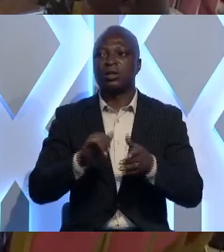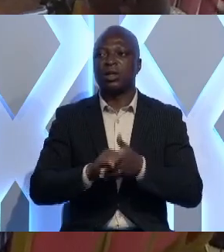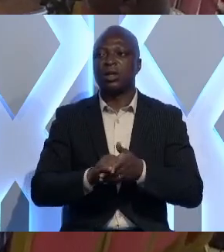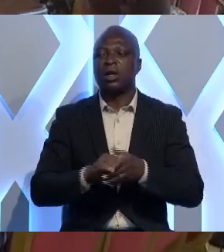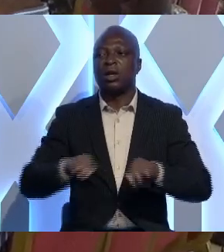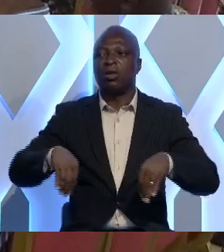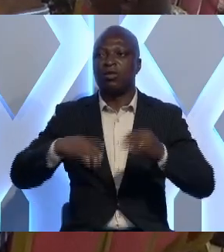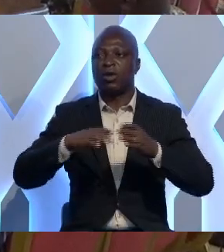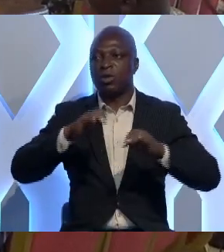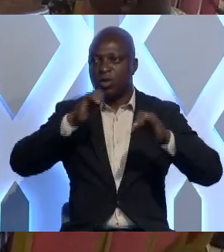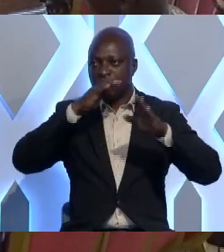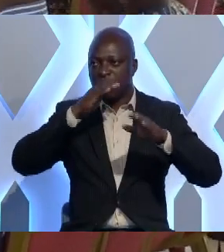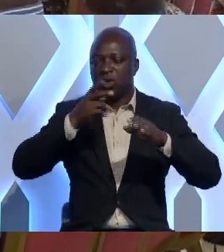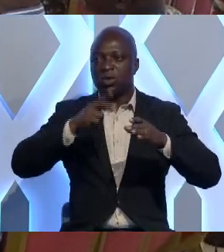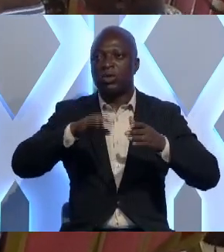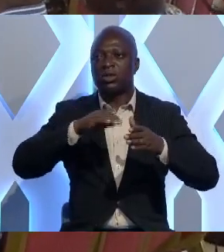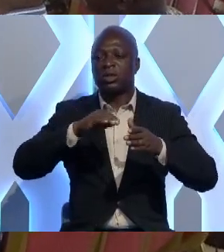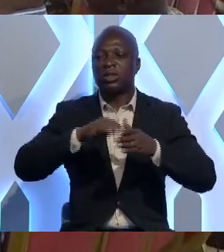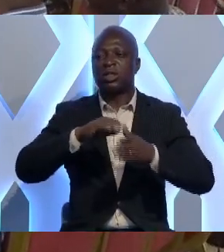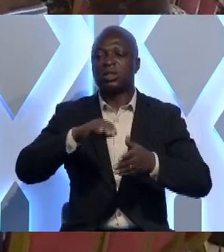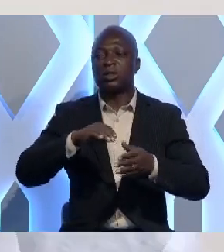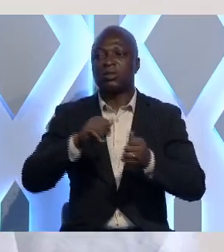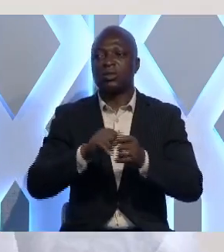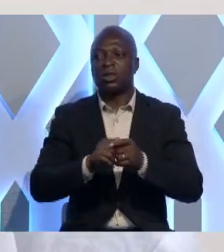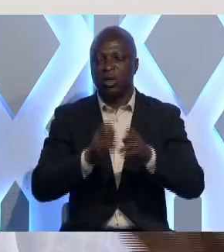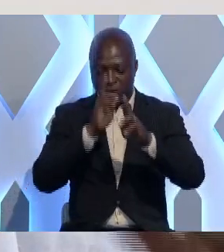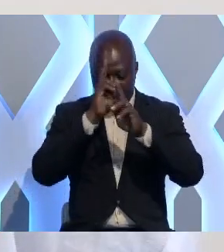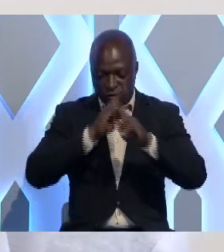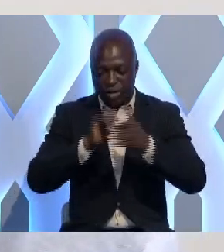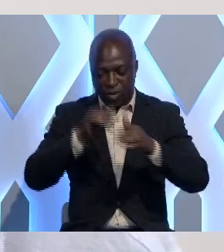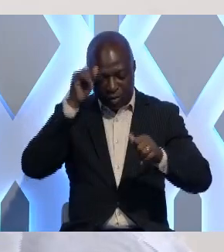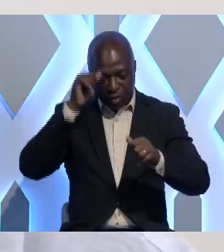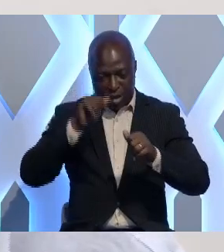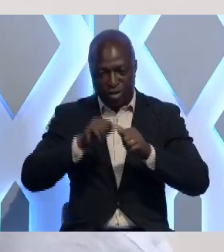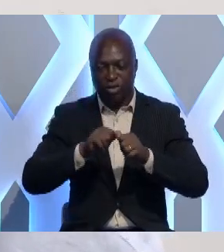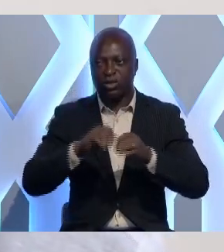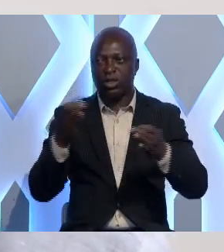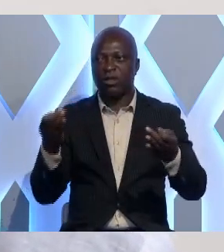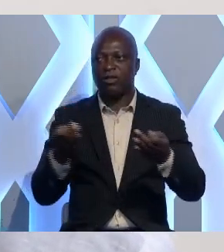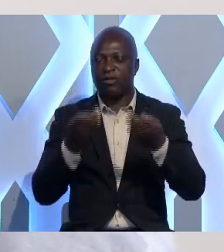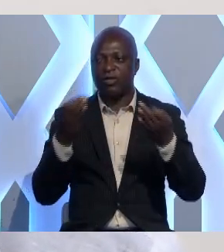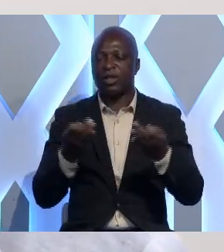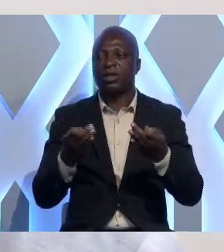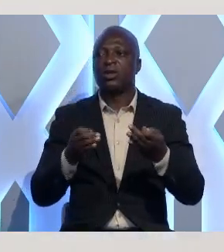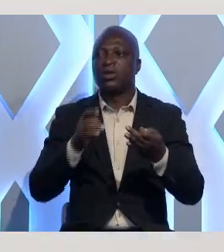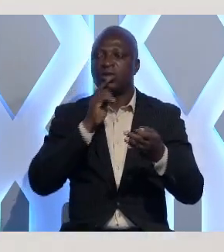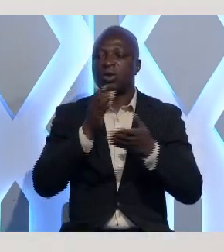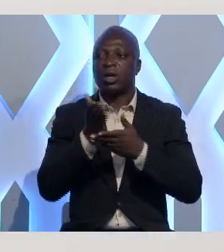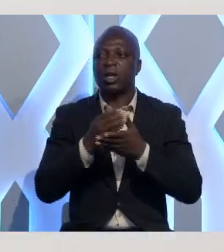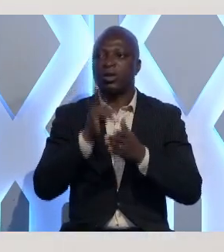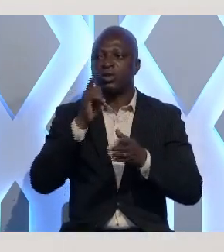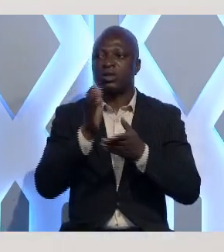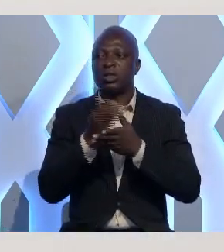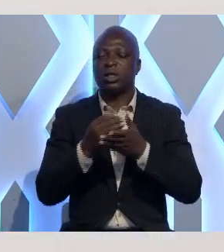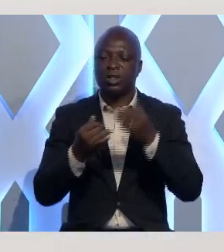'offrande aux eaux deux entités centrales honorées pendant la commémoration Bakatoué à Elmina seront quelques-unes des